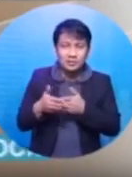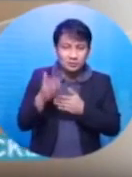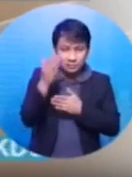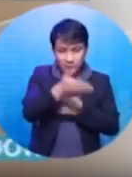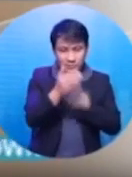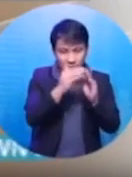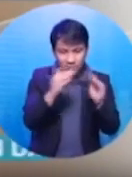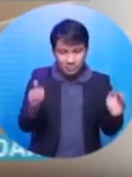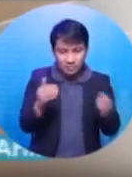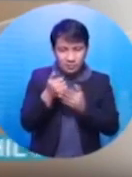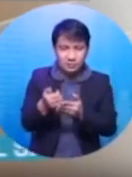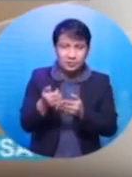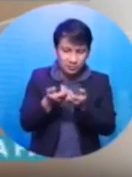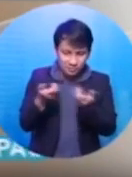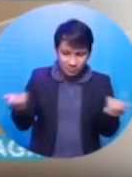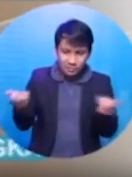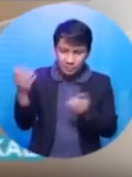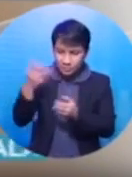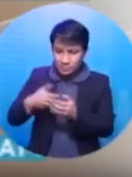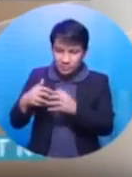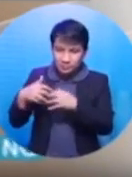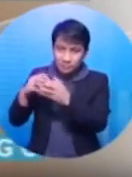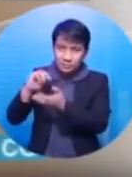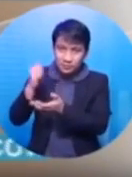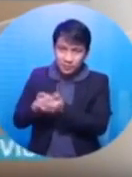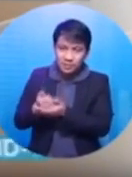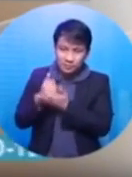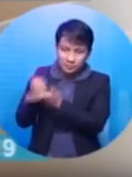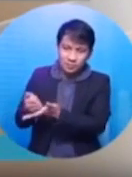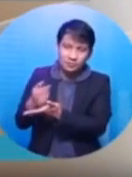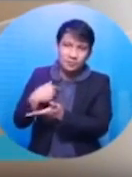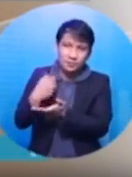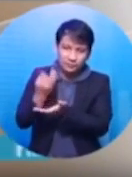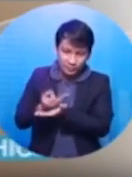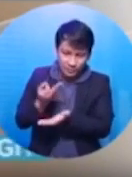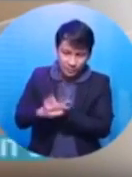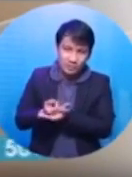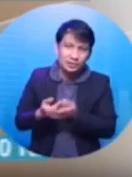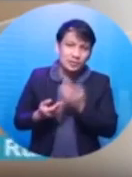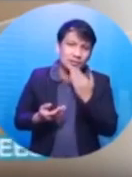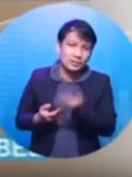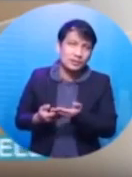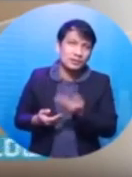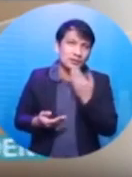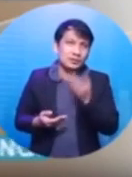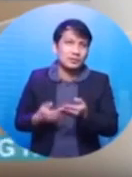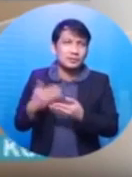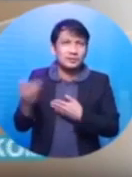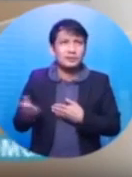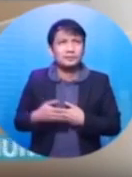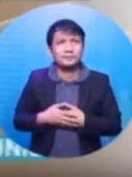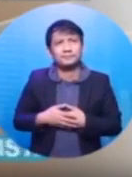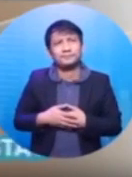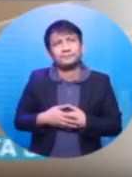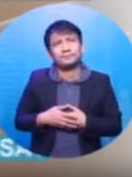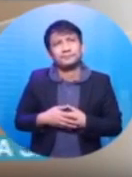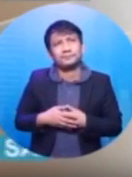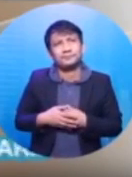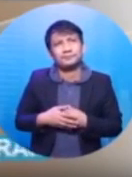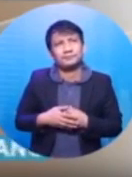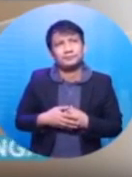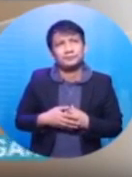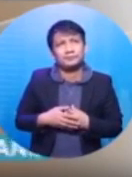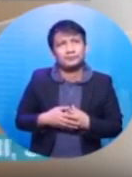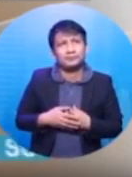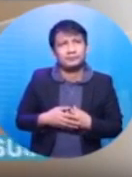nakatira para makasettle in ka ng maganda doon, na maayos, I'll help you, even financially, okay? Opo, sir. Thank you po. Salamat po, Ma'am Karen. Nay,